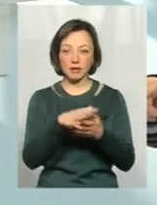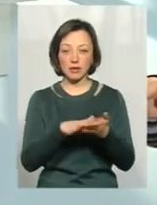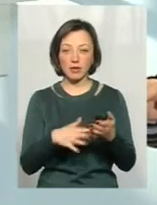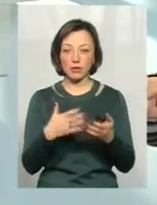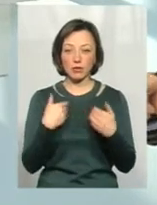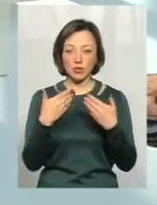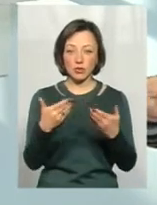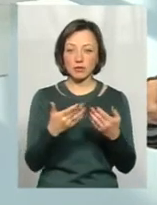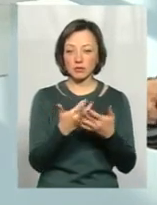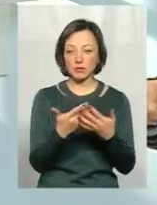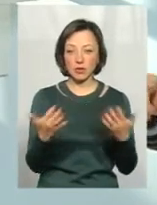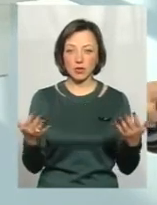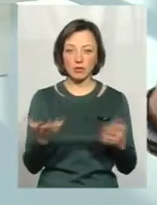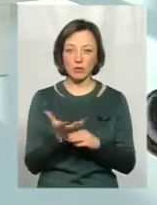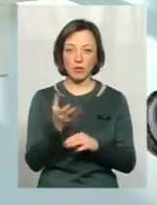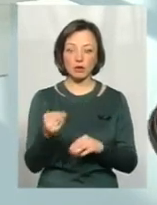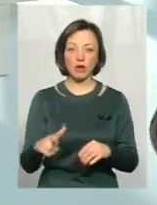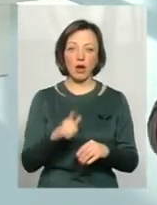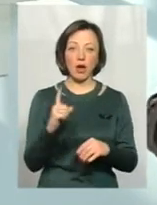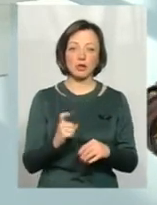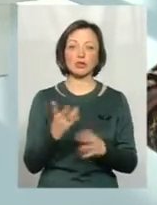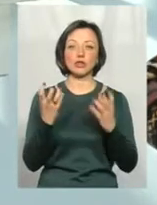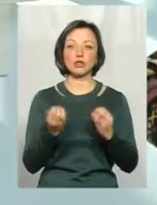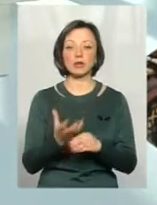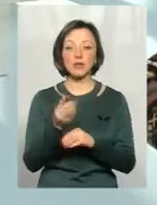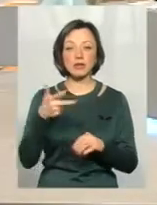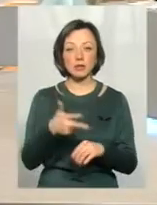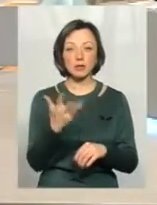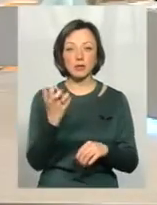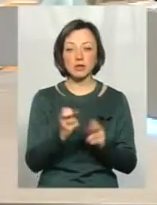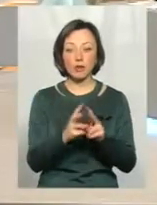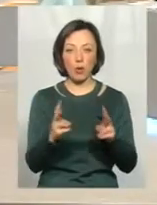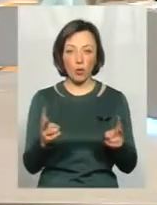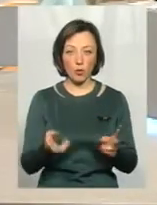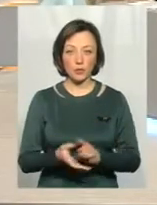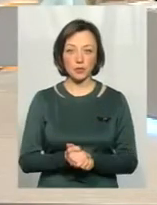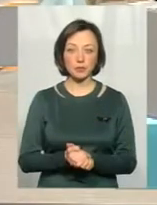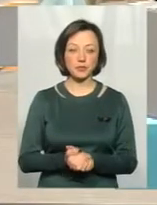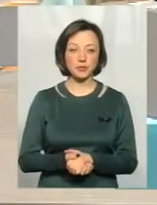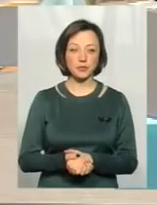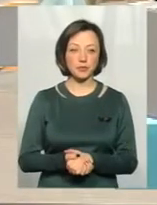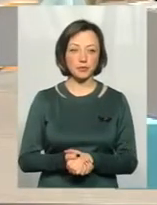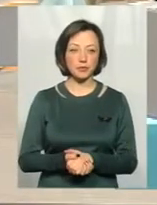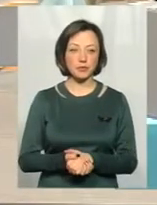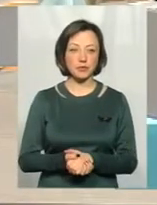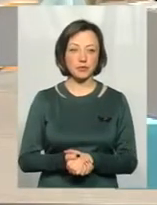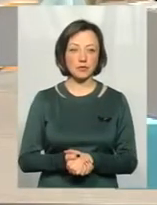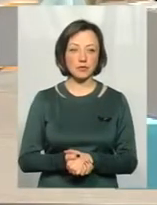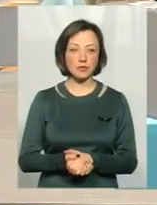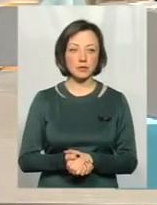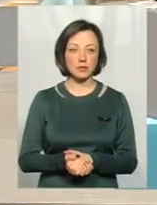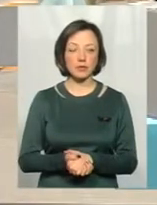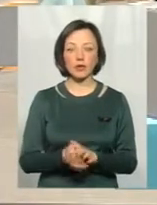кожен з нас за сезон і більше оплачує за газ. Він ще платить 3,5 тисячі за когось, кожен з українців, хто